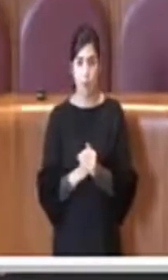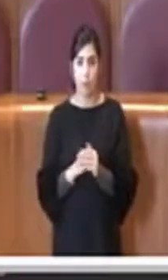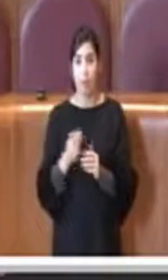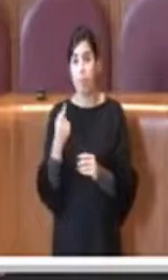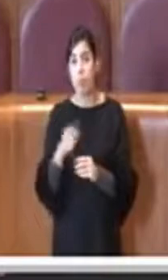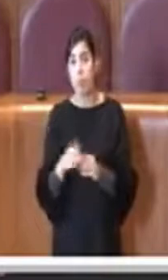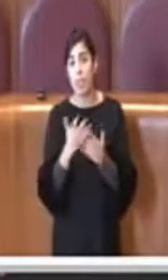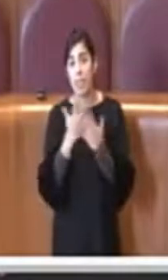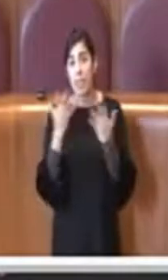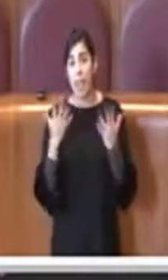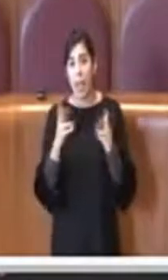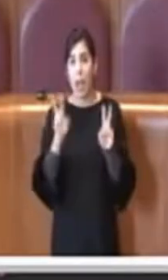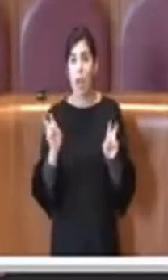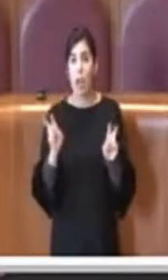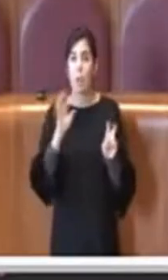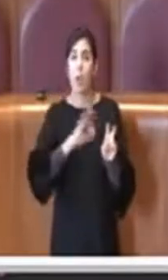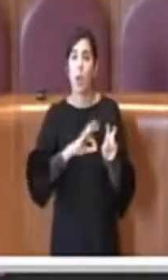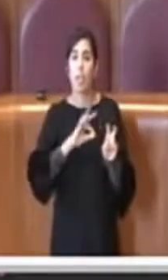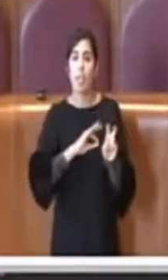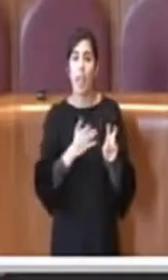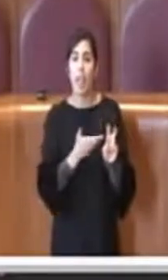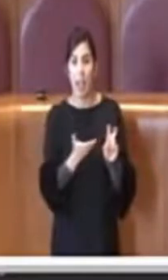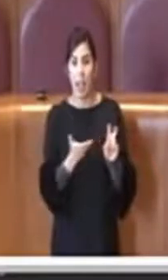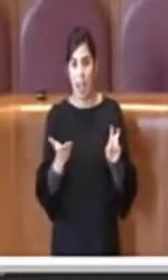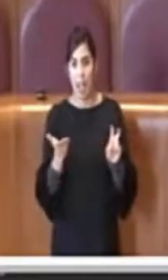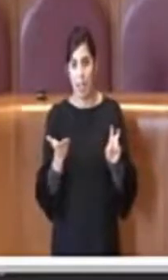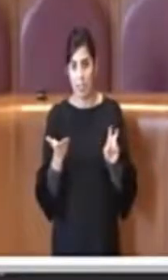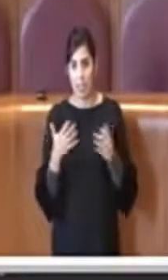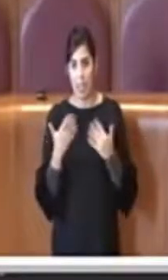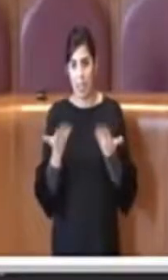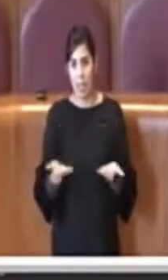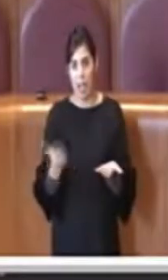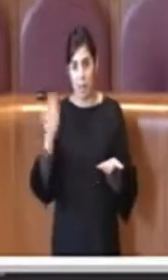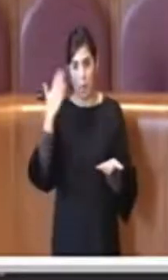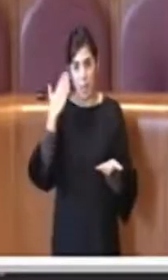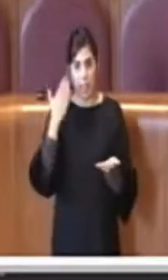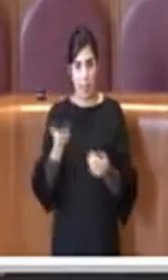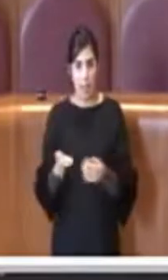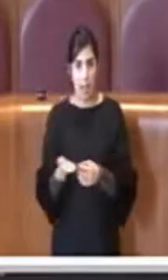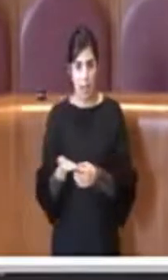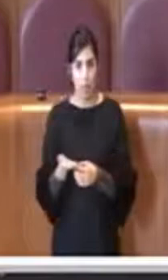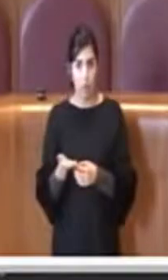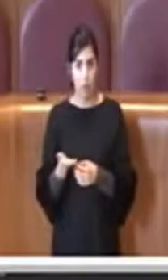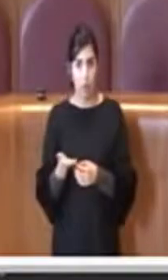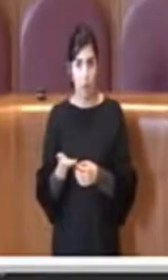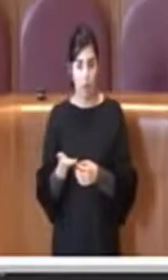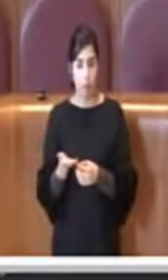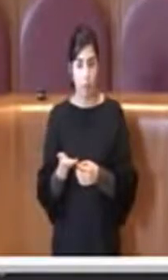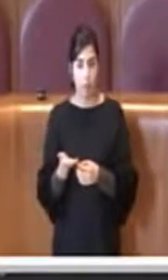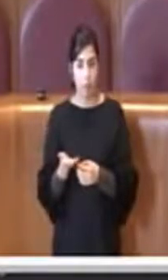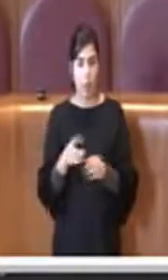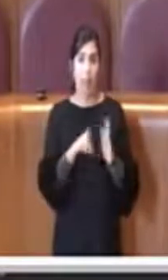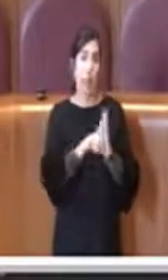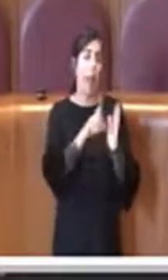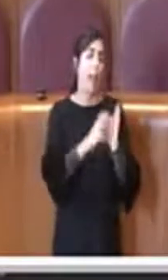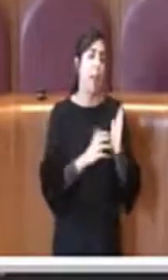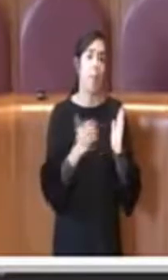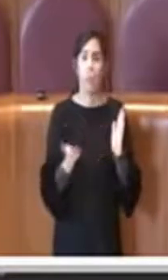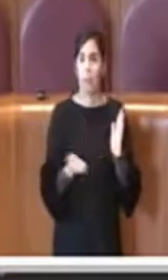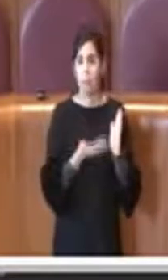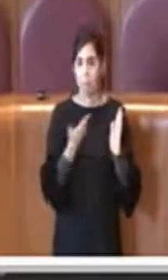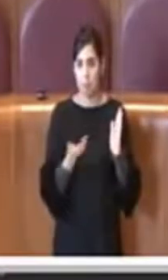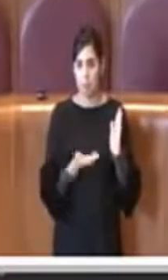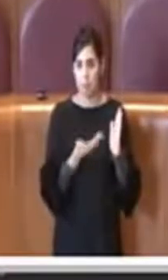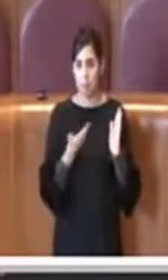tema di interesse per Campotestaccio più che la delibera in sé e l'assegnazione